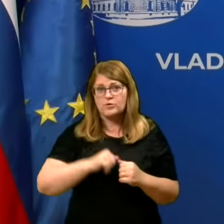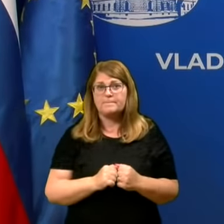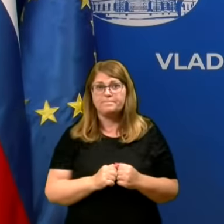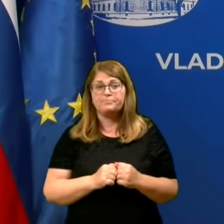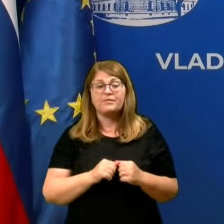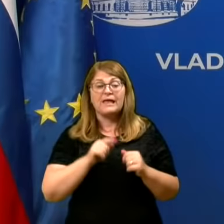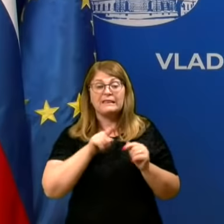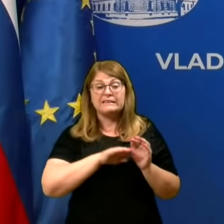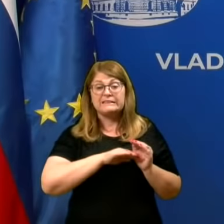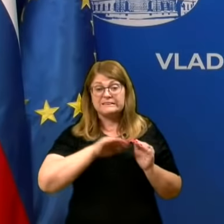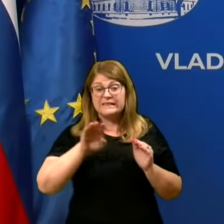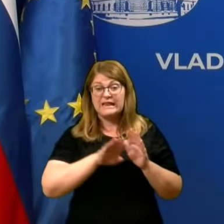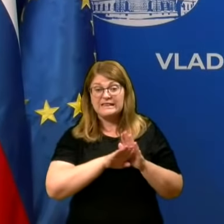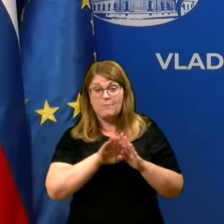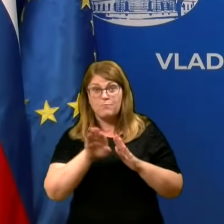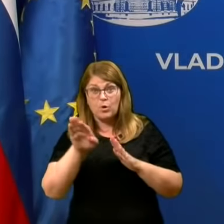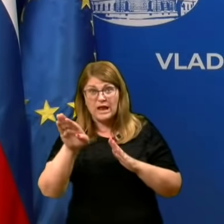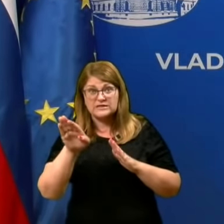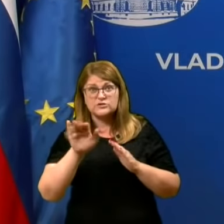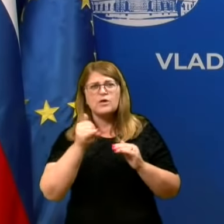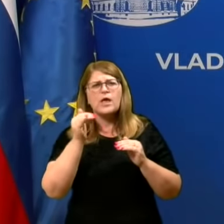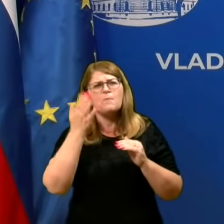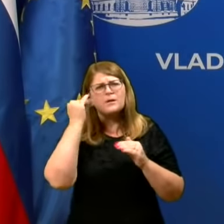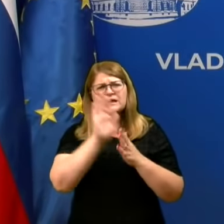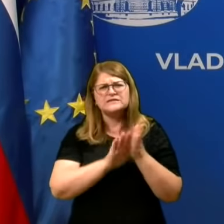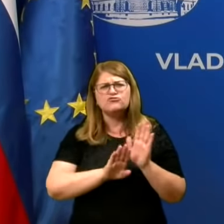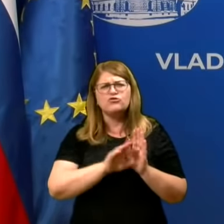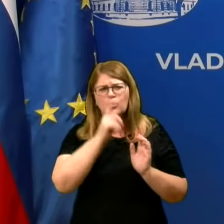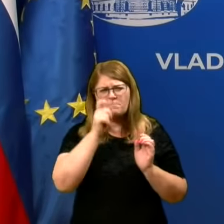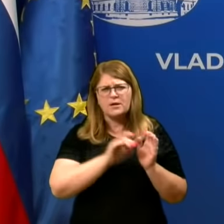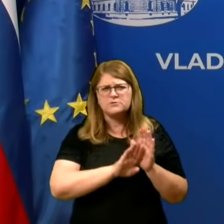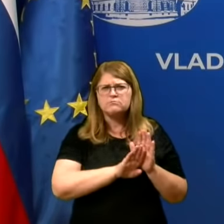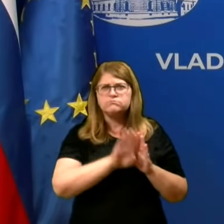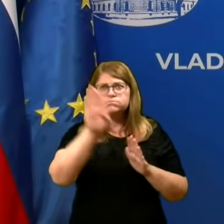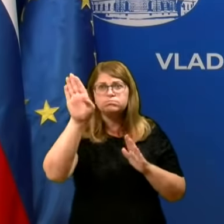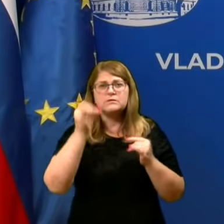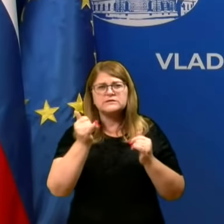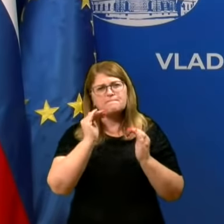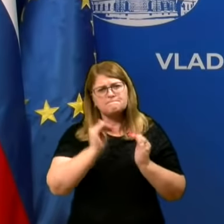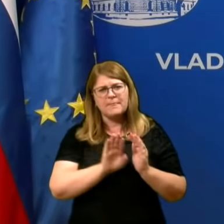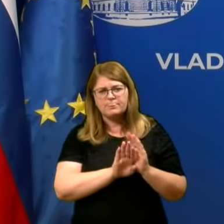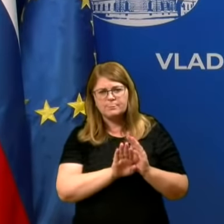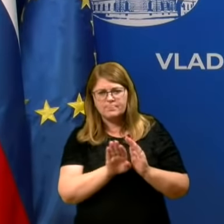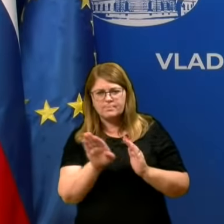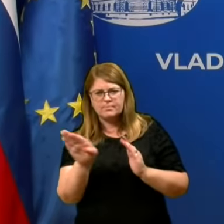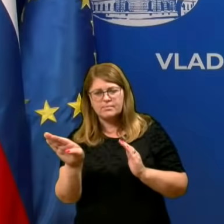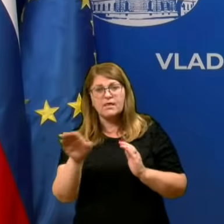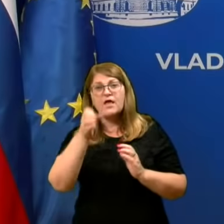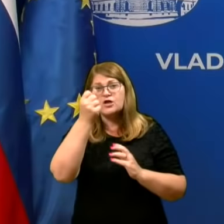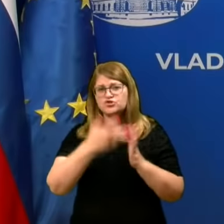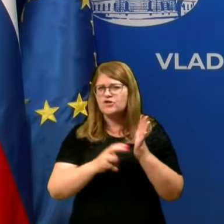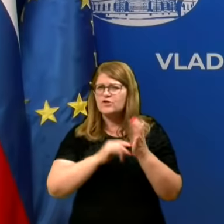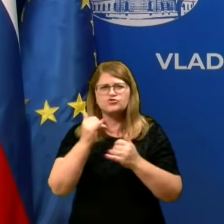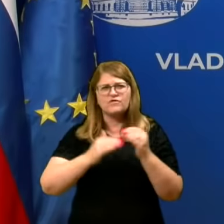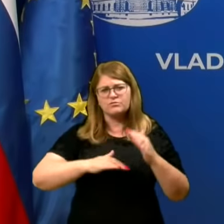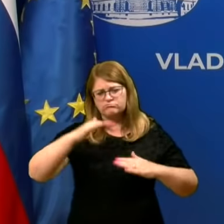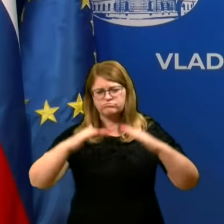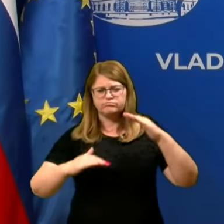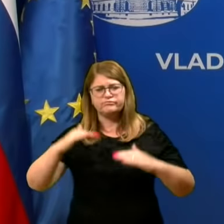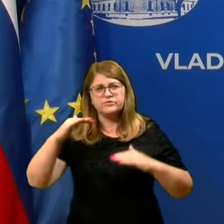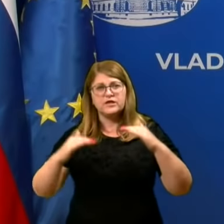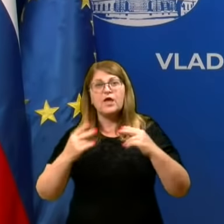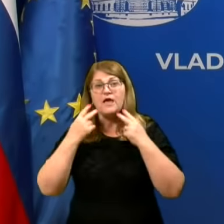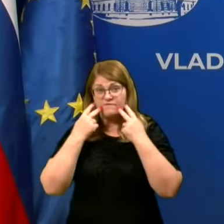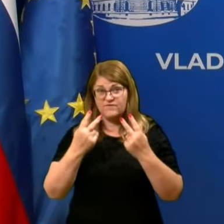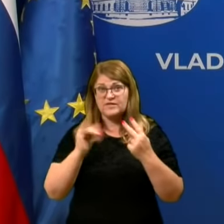porastu, pa majn strma krivulja, kot smo jo videli v začetku marca. To je pomembno. Vidimo, da številke vseeno še vedno nikamo. Vidimo, da